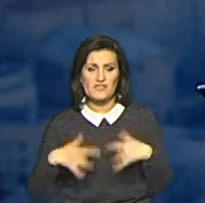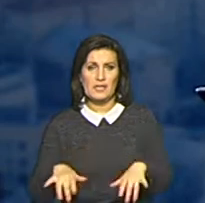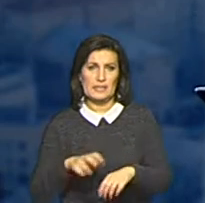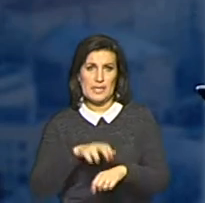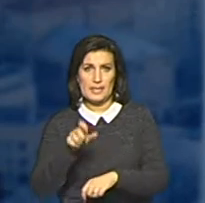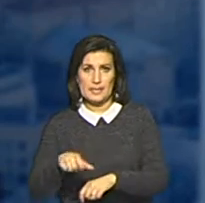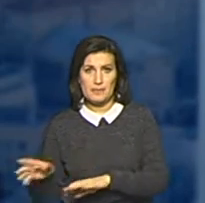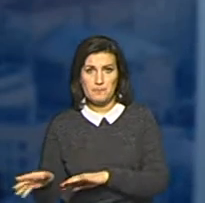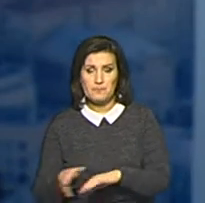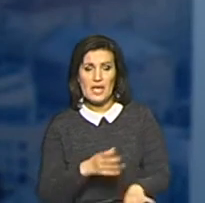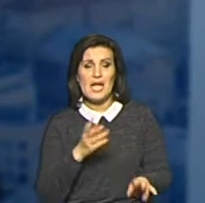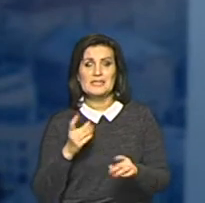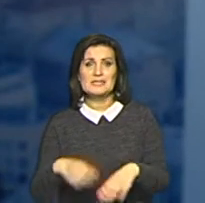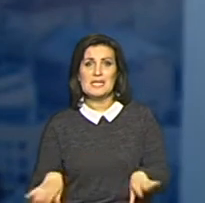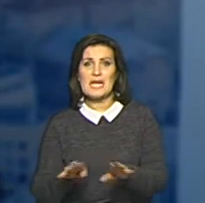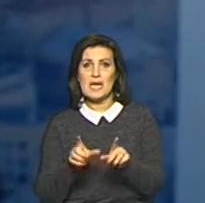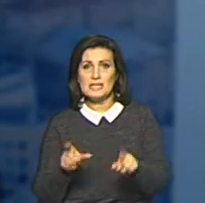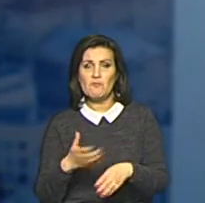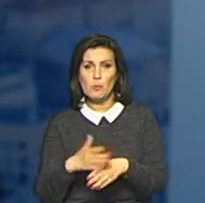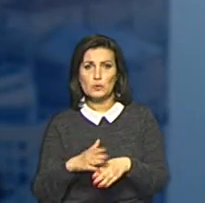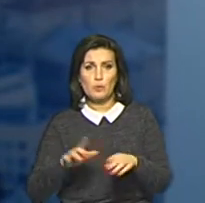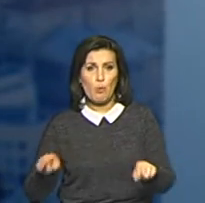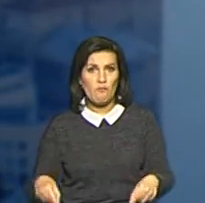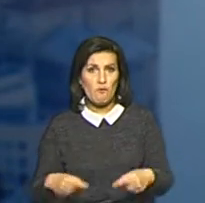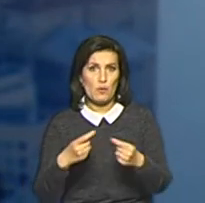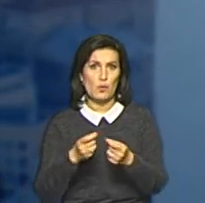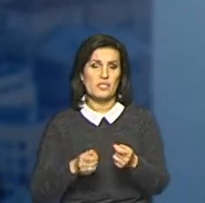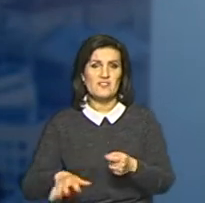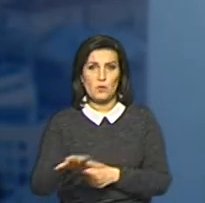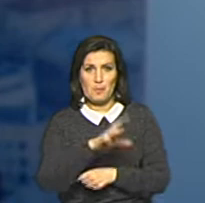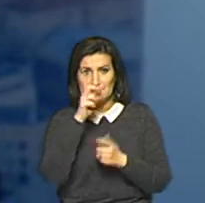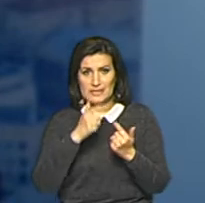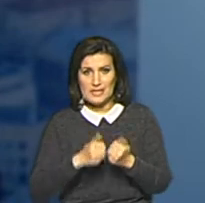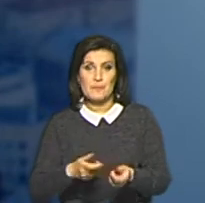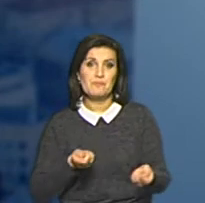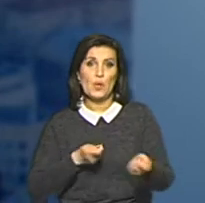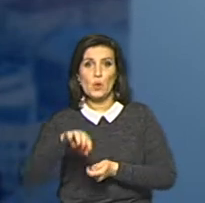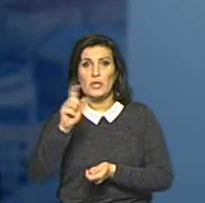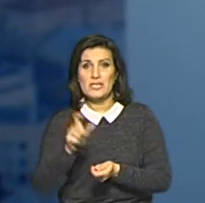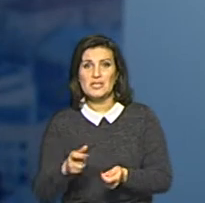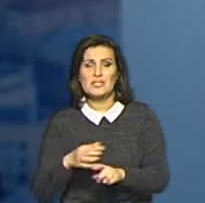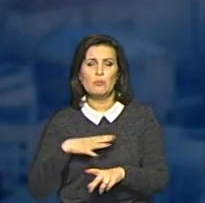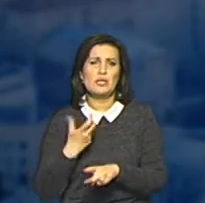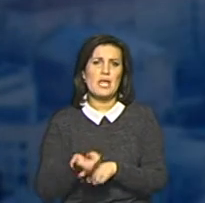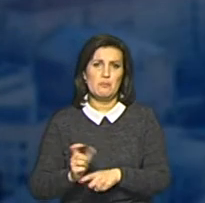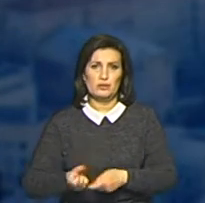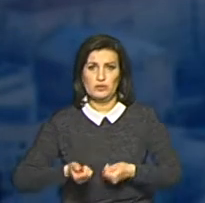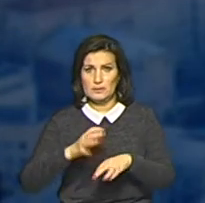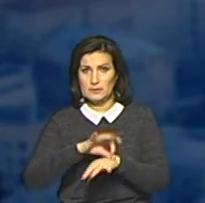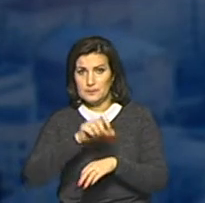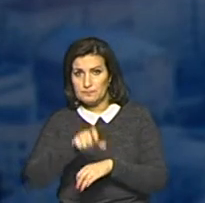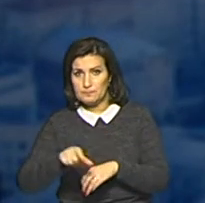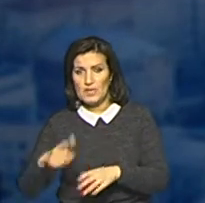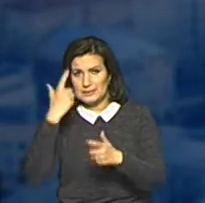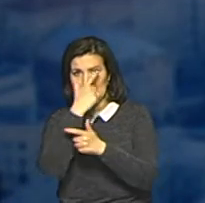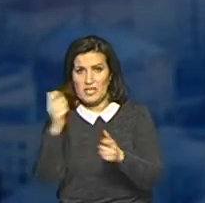З карантину поступово виходять європейські країни. Наприклад, уряд Італії, де була одна з найбільших кількості інфікованих, заявив,